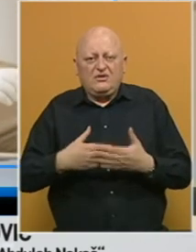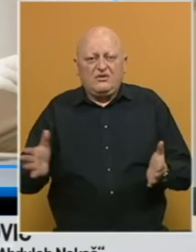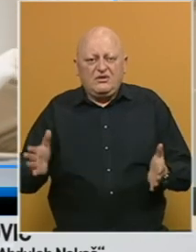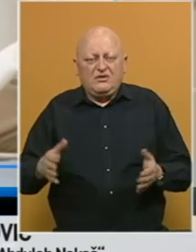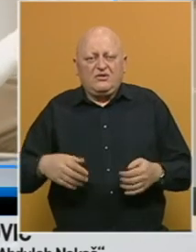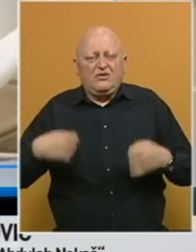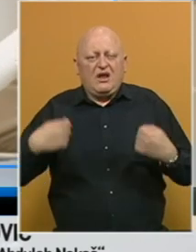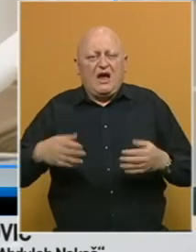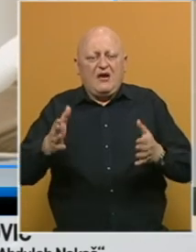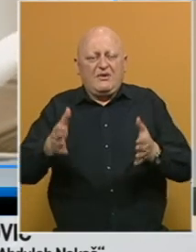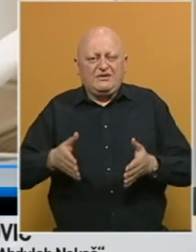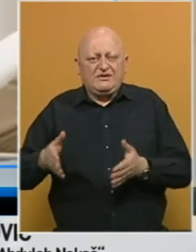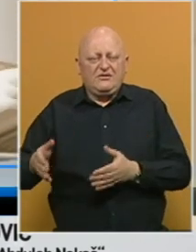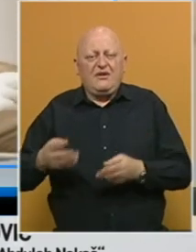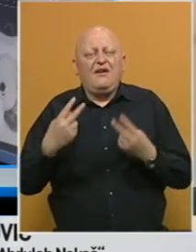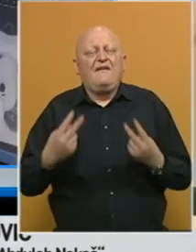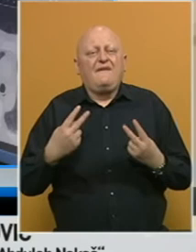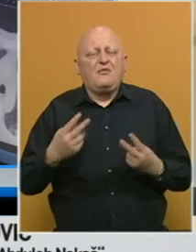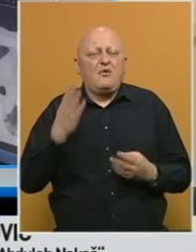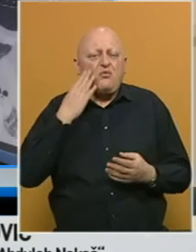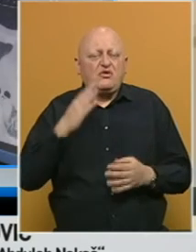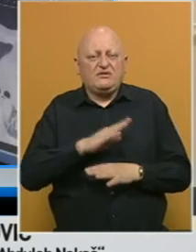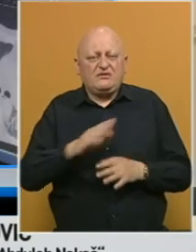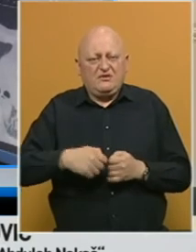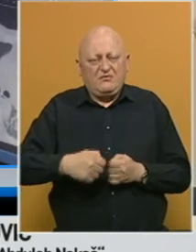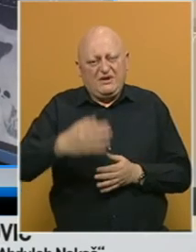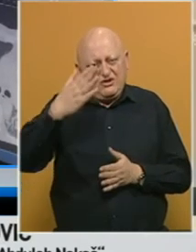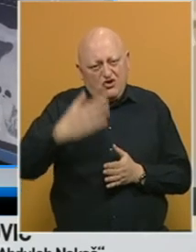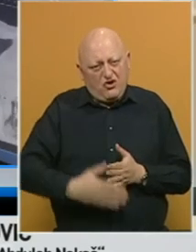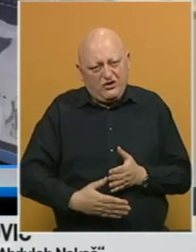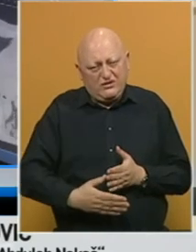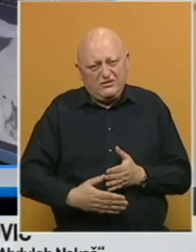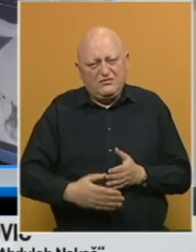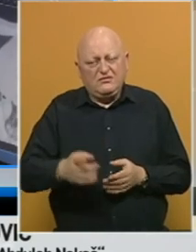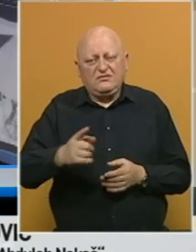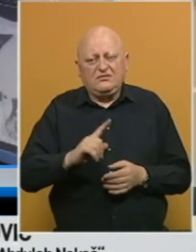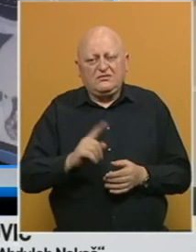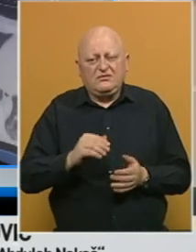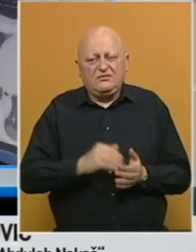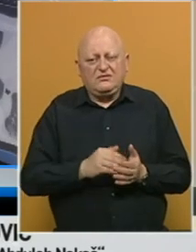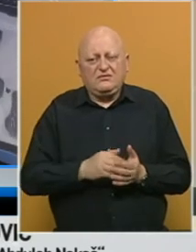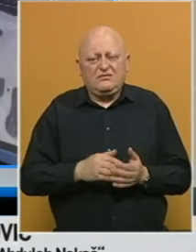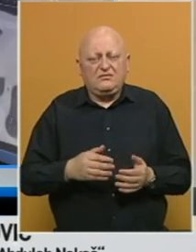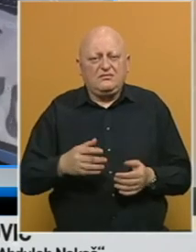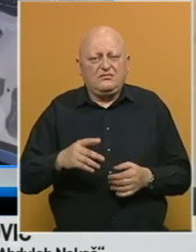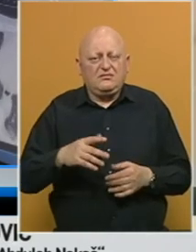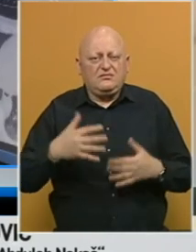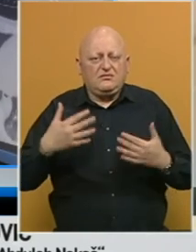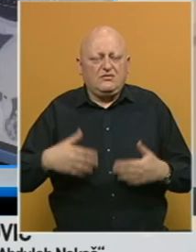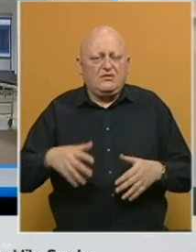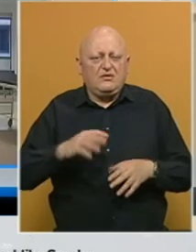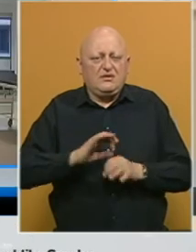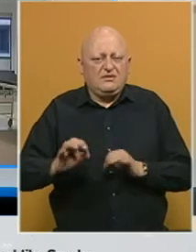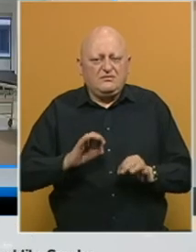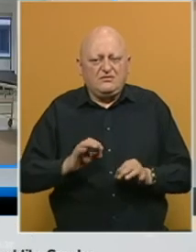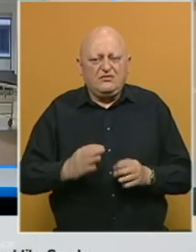kapacitete. Vrlo je važno da poštujemo te mjere do kraja. Građani ne trebaju da se brenu za funkcije od sanizvrstvog sistema.